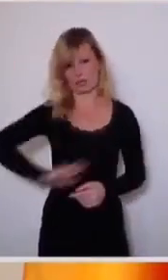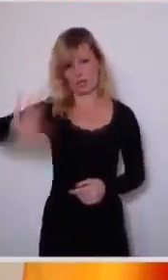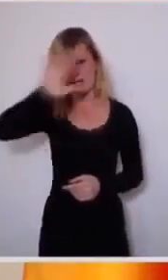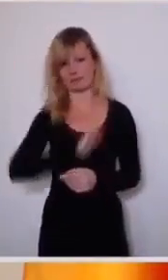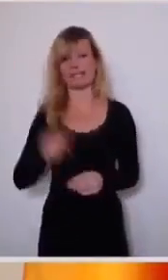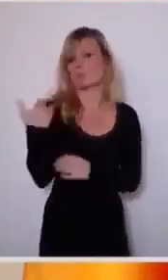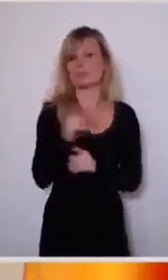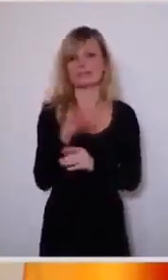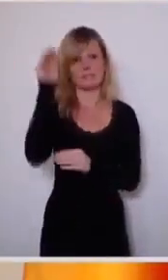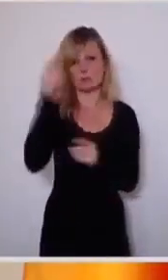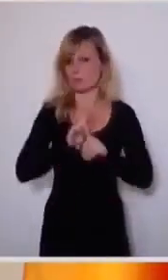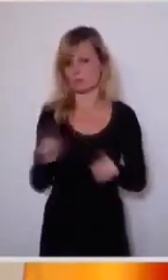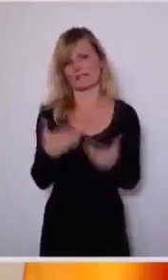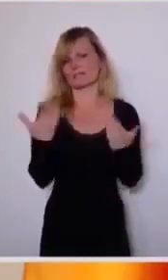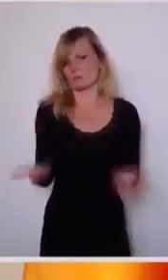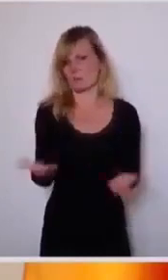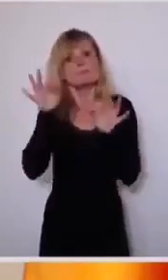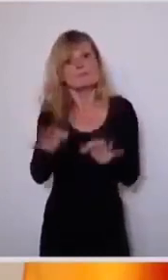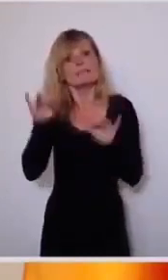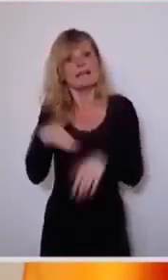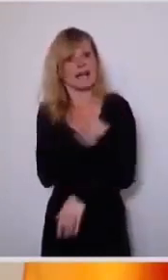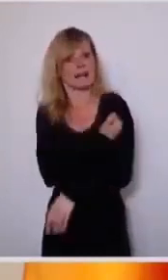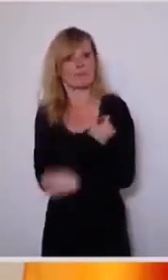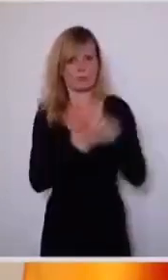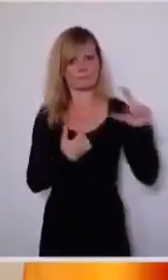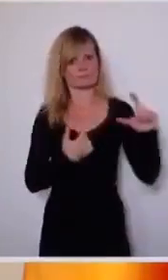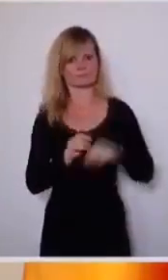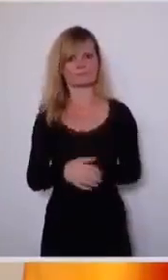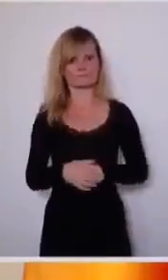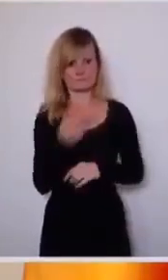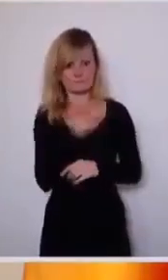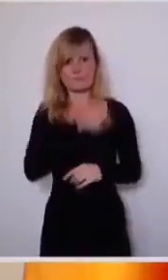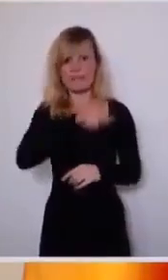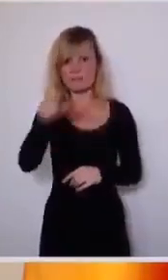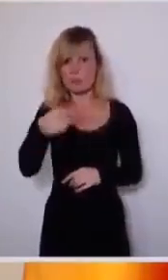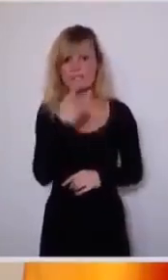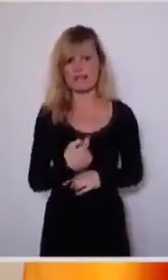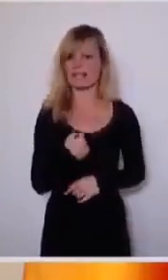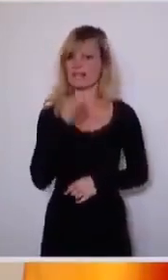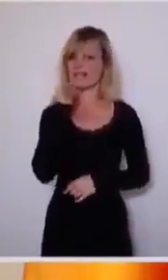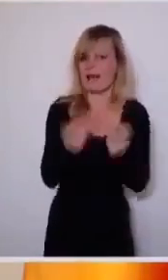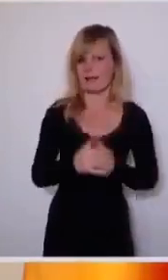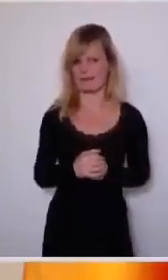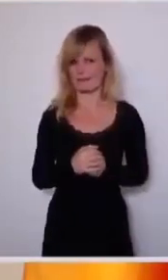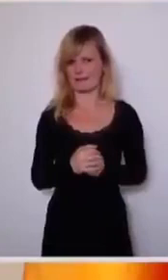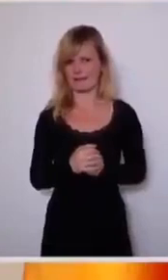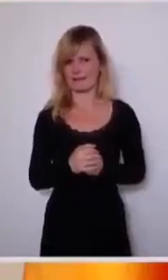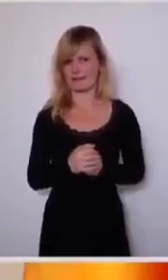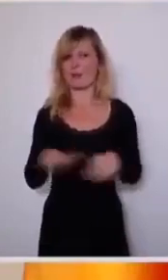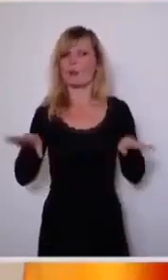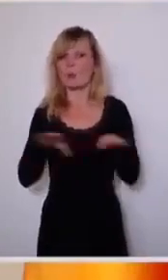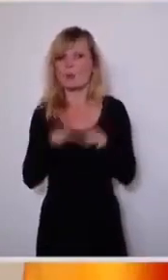seinen Willen geimpft. Und auch dieses Gerede, dass diejenigen, die sich nicht impfen lassen, aus welchen Gründen auch immer, ihre